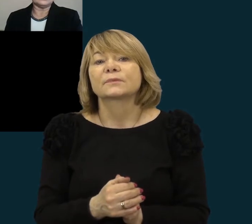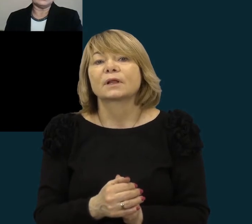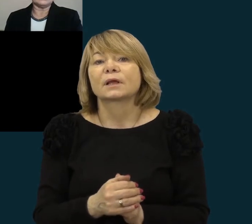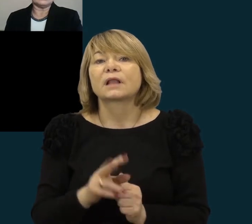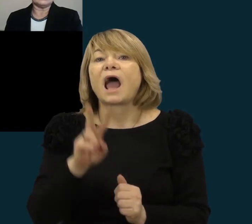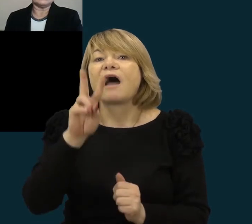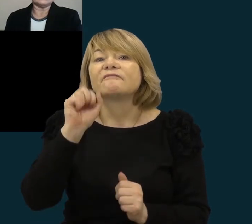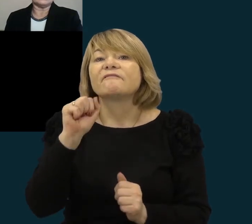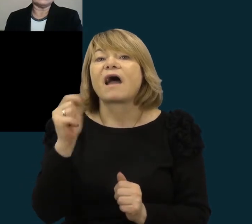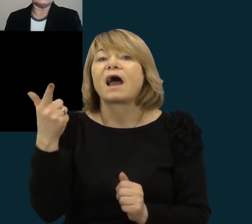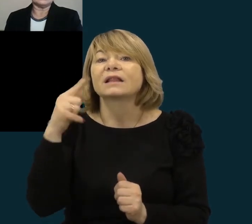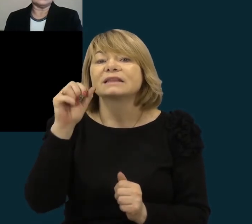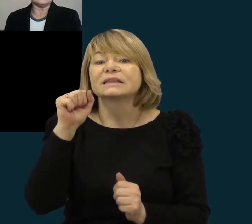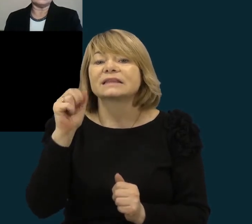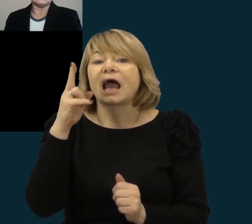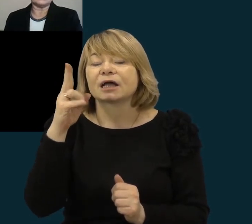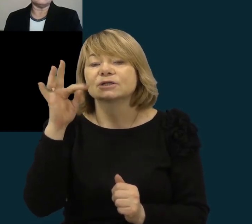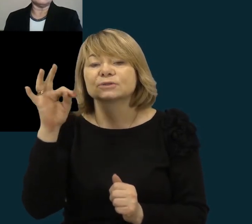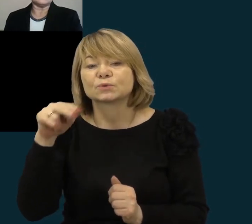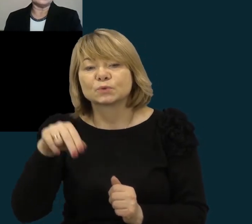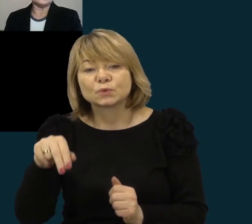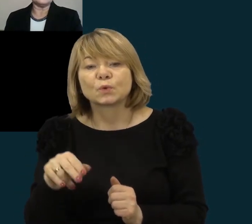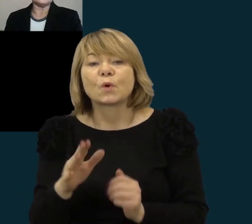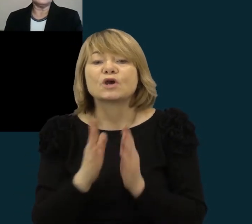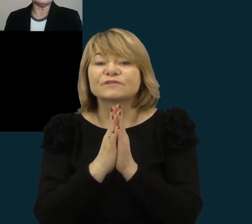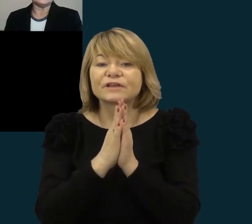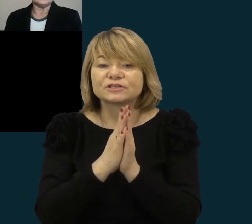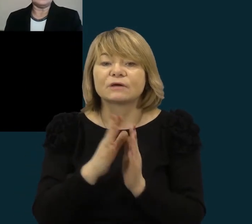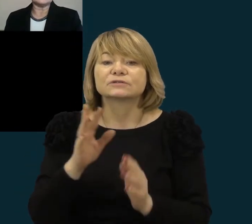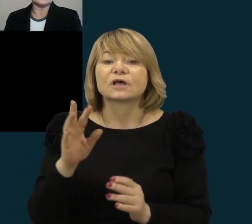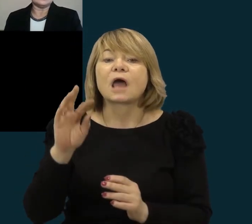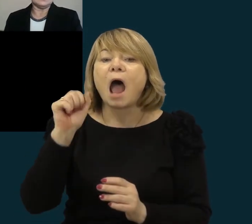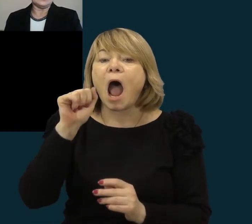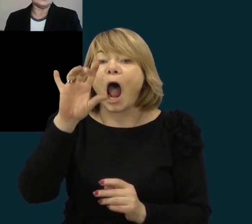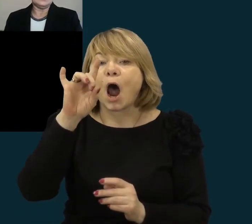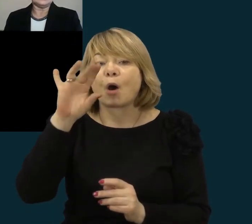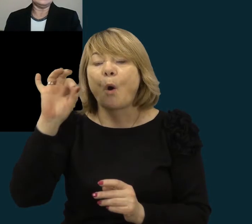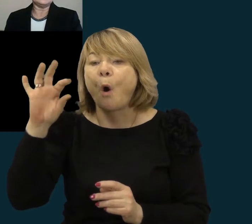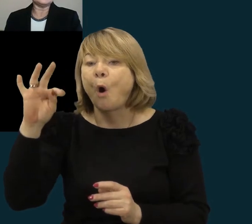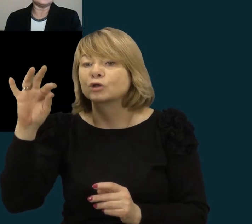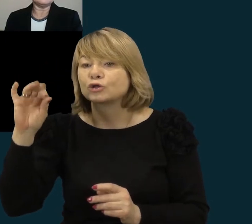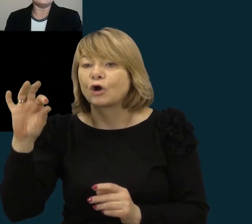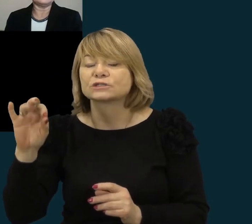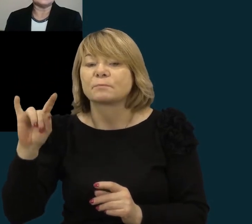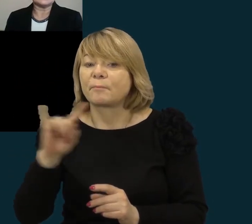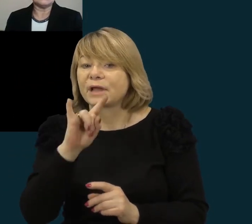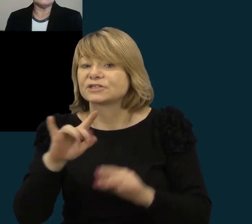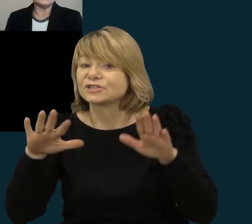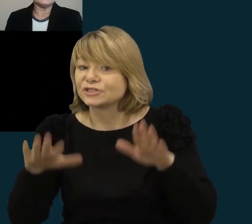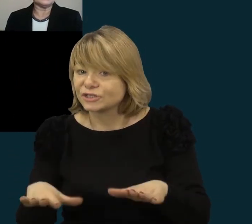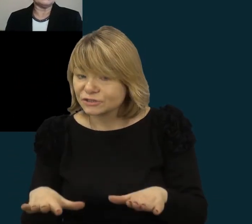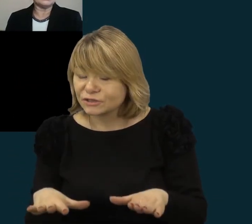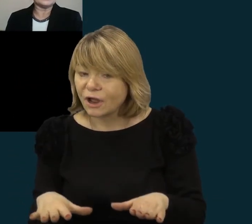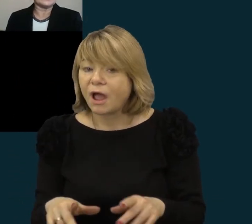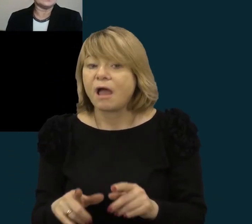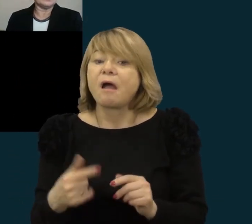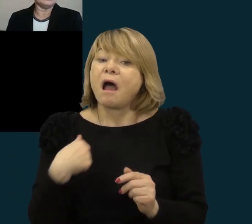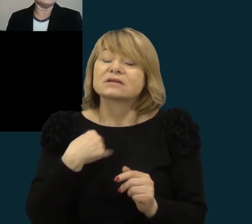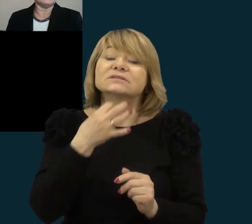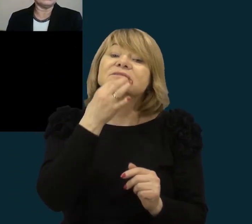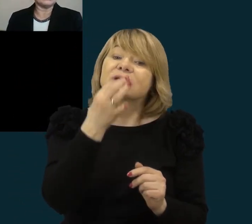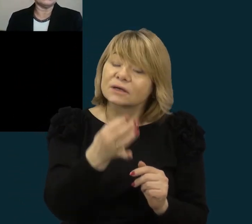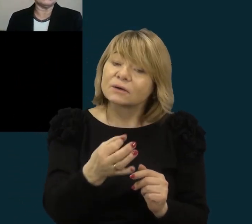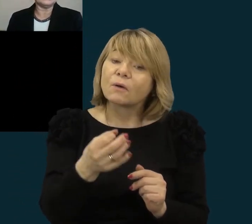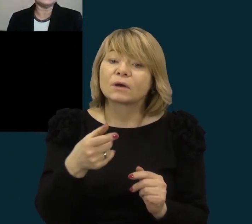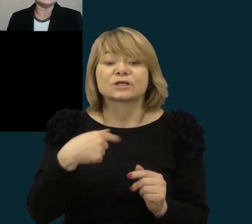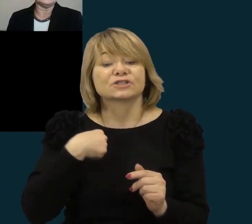šventosų savotos bažnyčioje kunigavo sakydamas. Kadangi čia gyvendamas daugiau, kaip kitur pasidarbavo